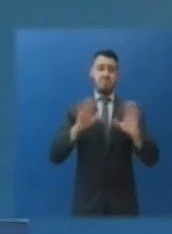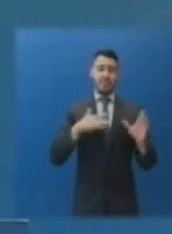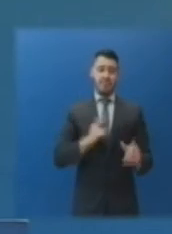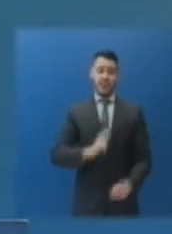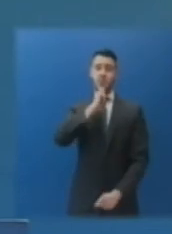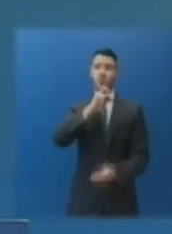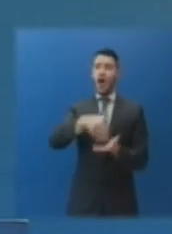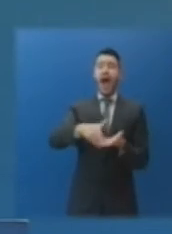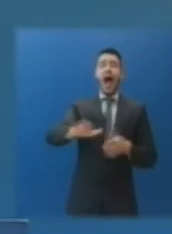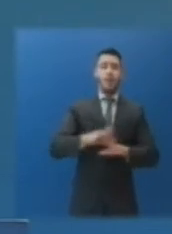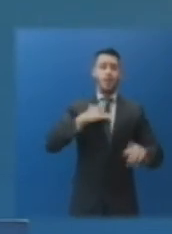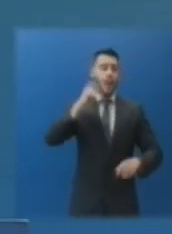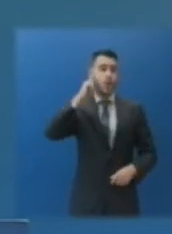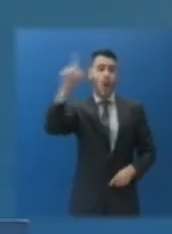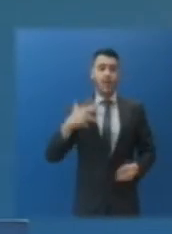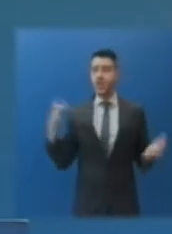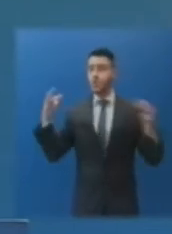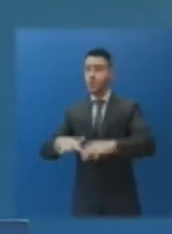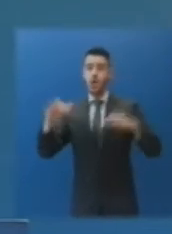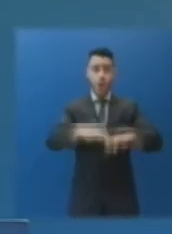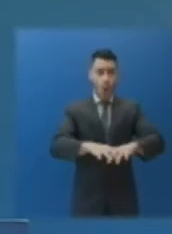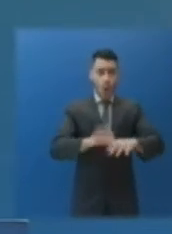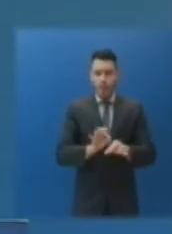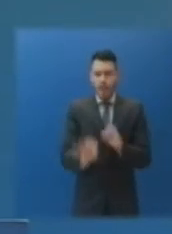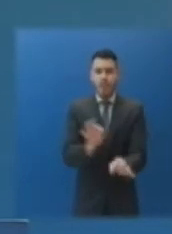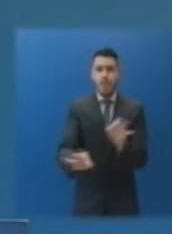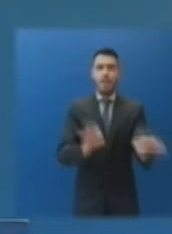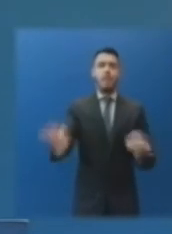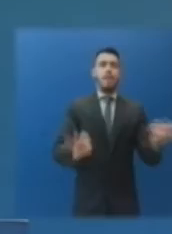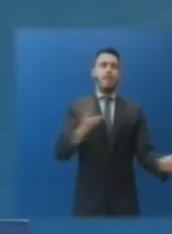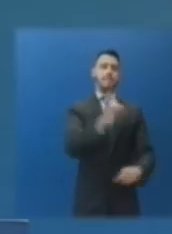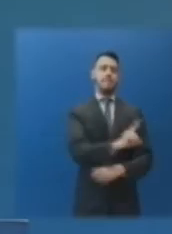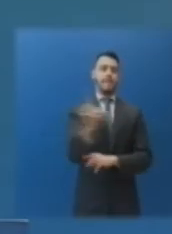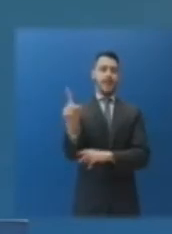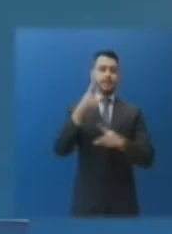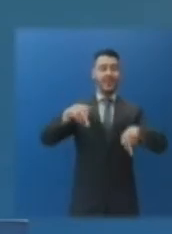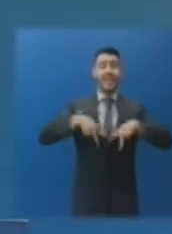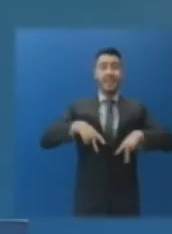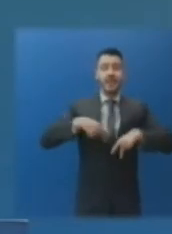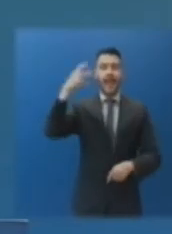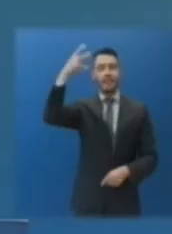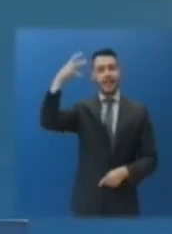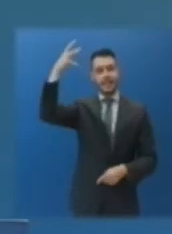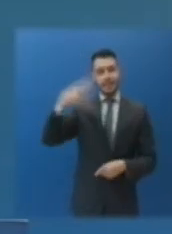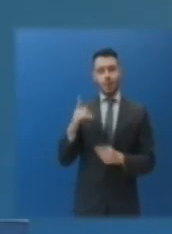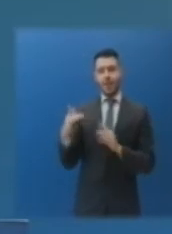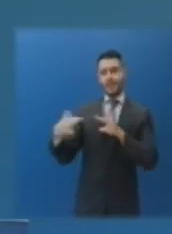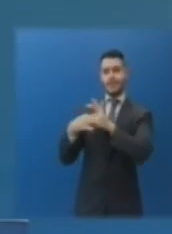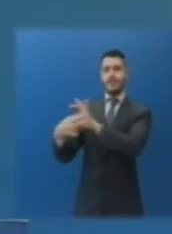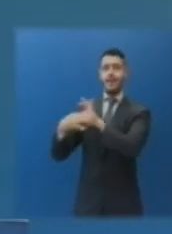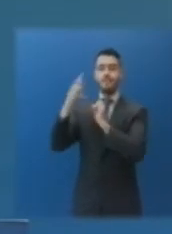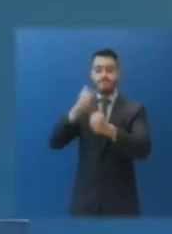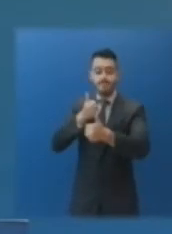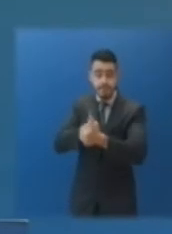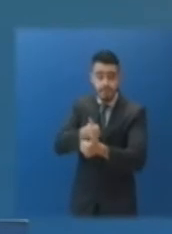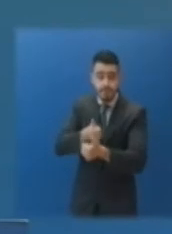γιορτή λόγος υπερμετάδοσης. Η κυβέρνηση, με τη βοήθεια των ειδικών, παρακολουθεί στενά τις εξελίξεις